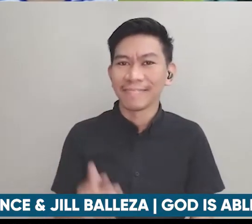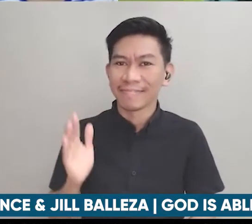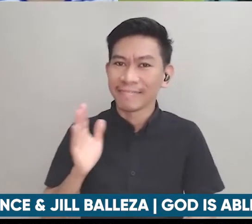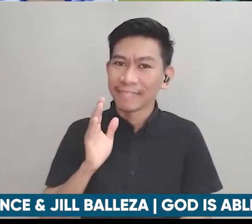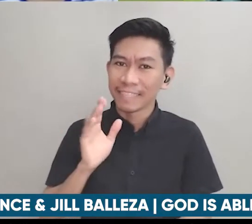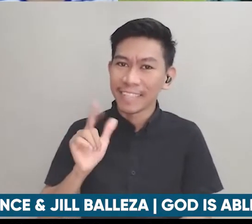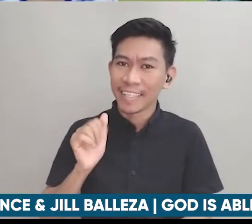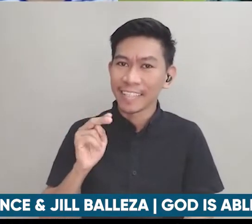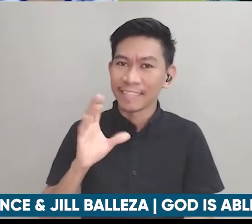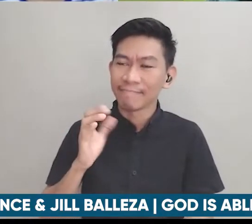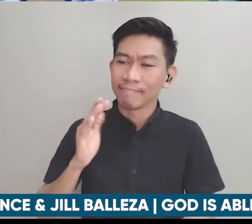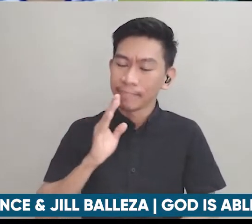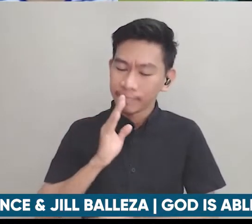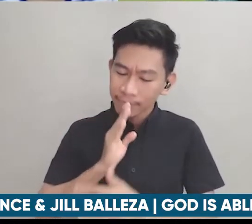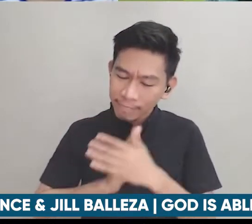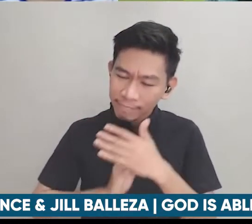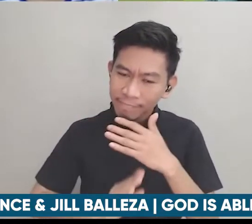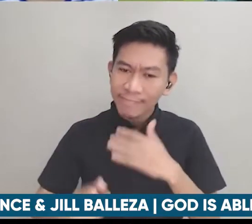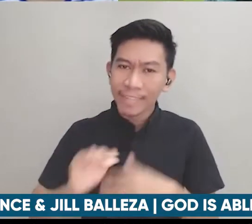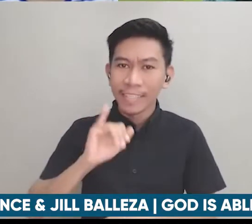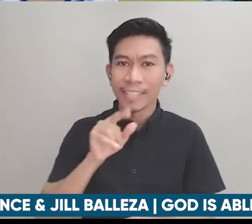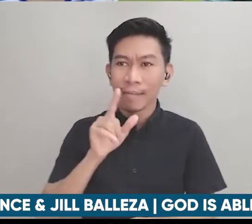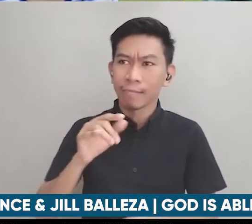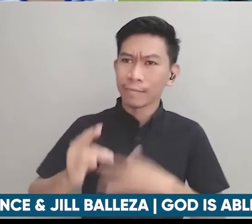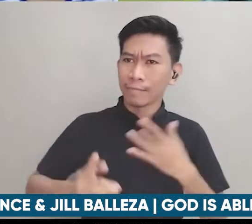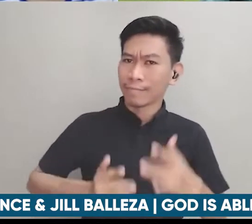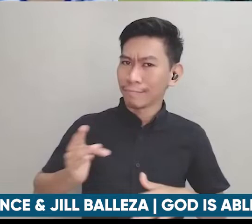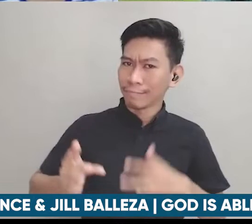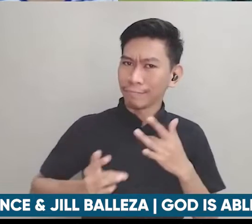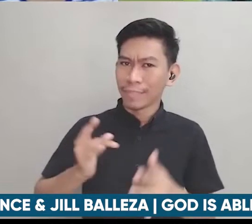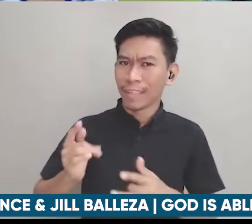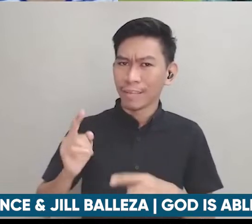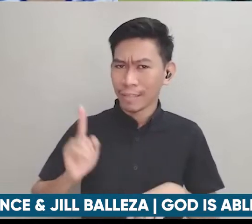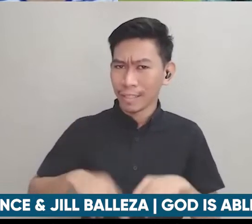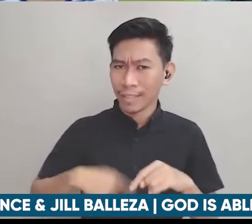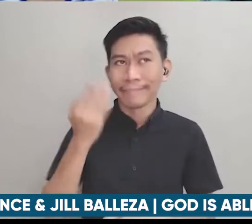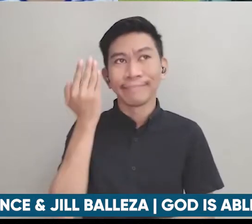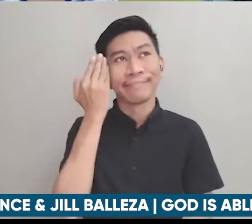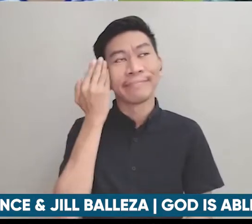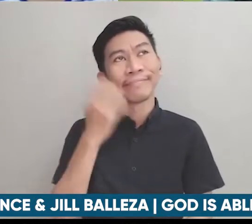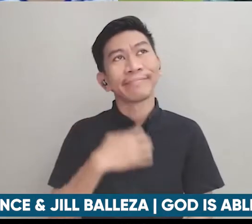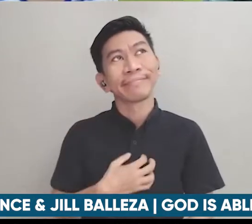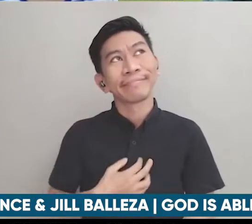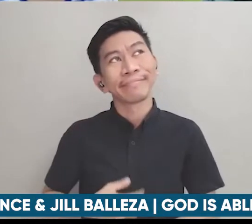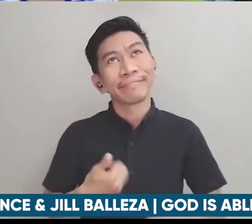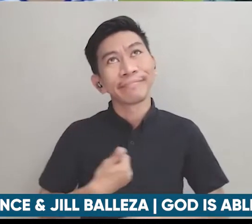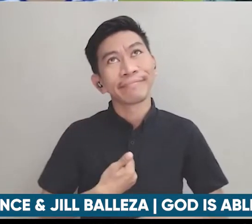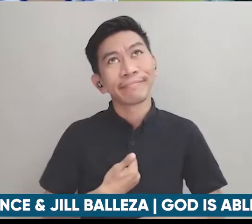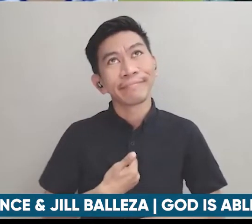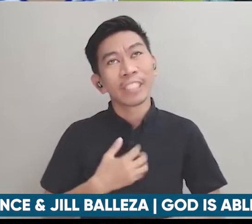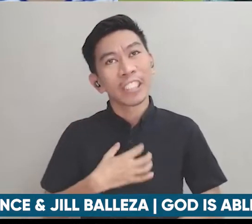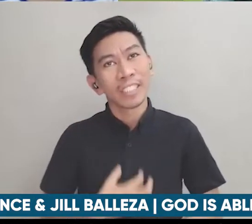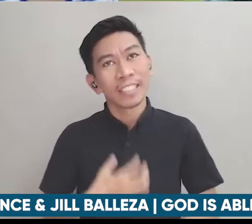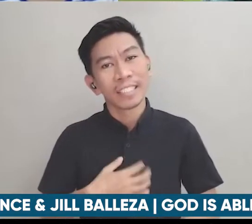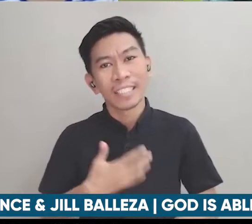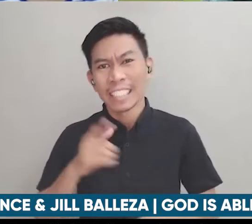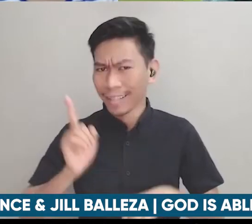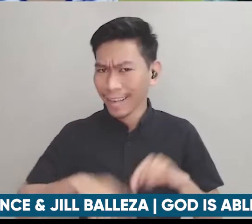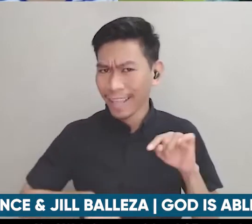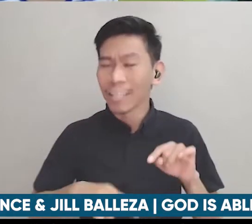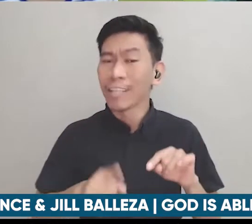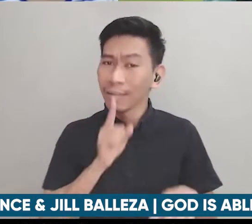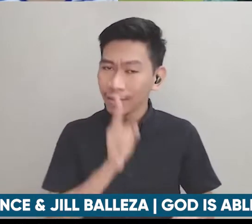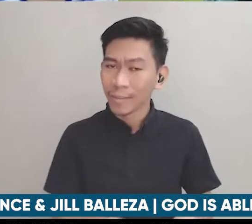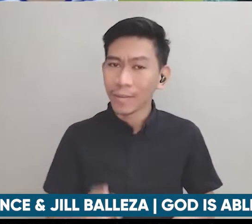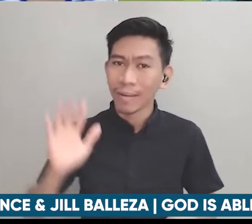hope ni Jill hindi ito aksidente hindi ito pwedeng i-wish-wish mo lang o i-self-help mo lang po meron talagang special anointing at